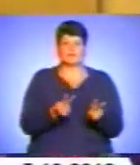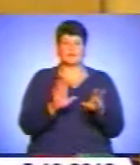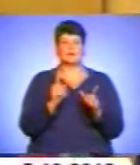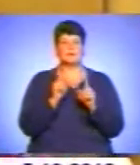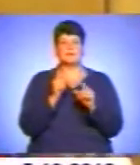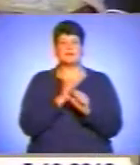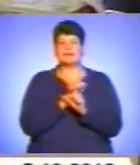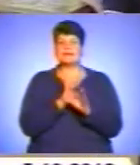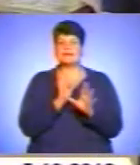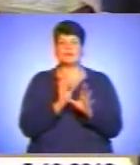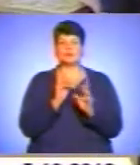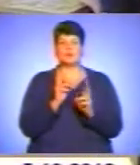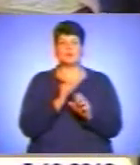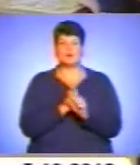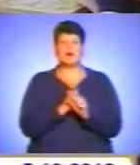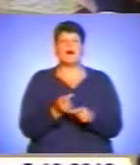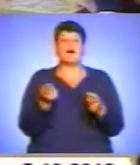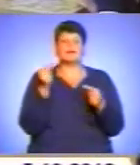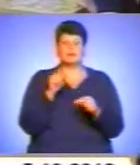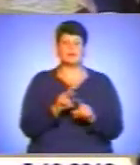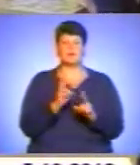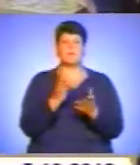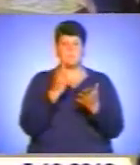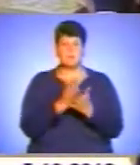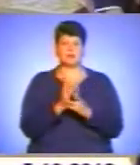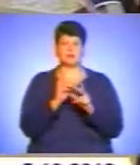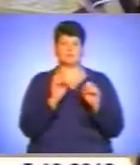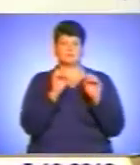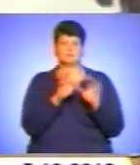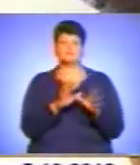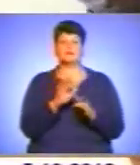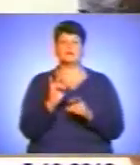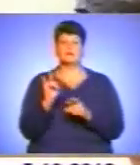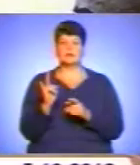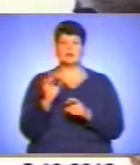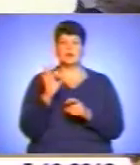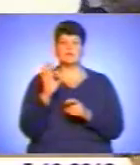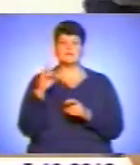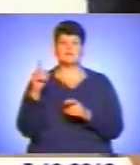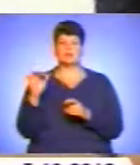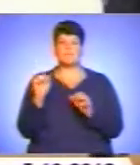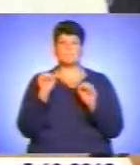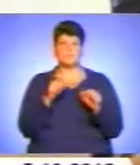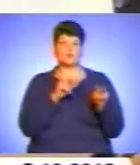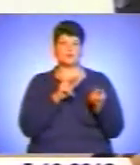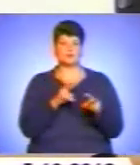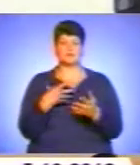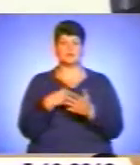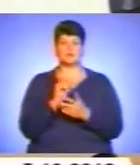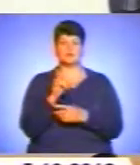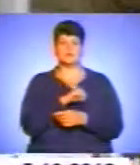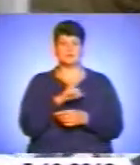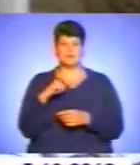тільки батьки, які працюють, а й ті, які мають на кого залишити дитину. Ольга Заворуха має можливість доглядати свою дочку сама, але